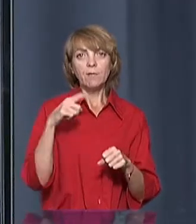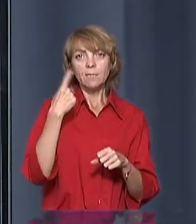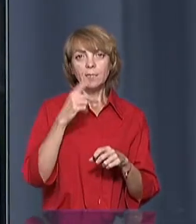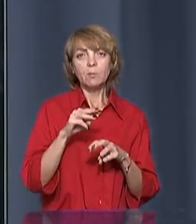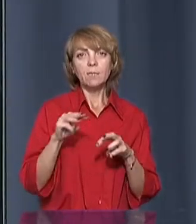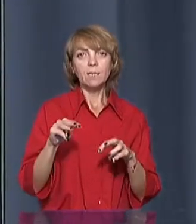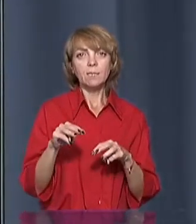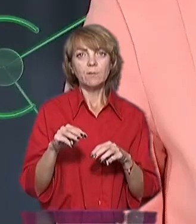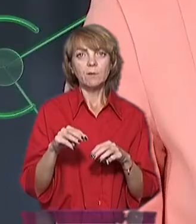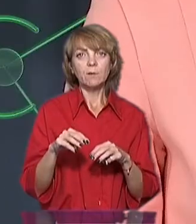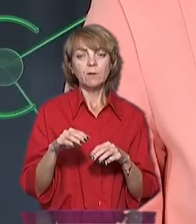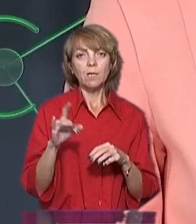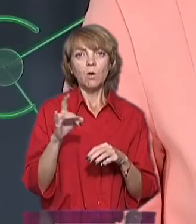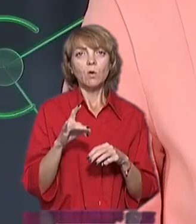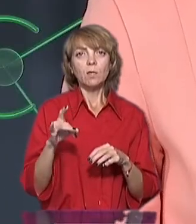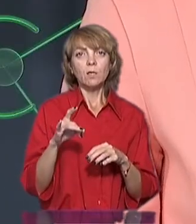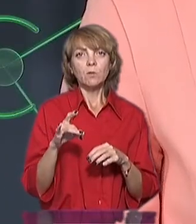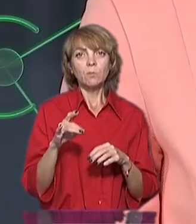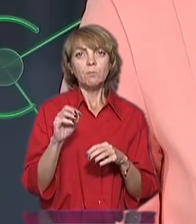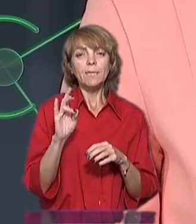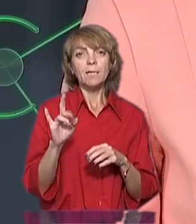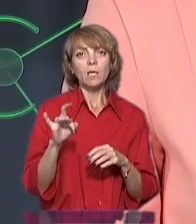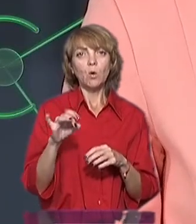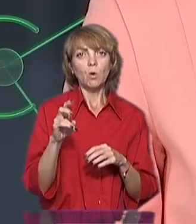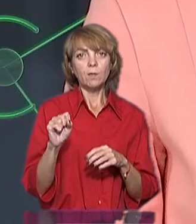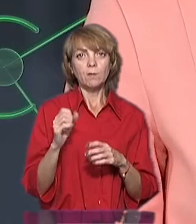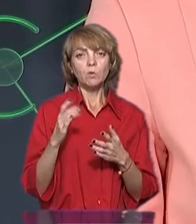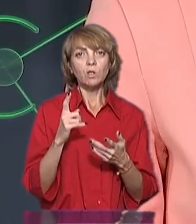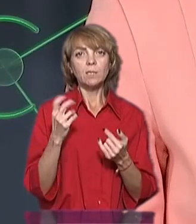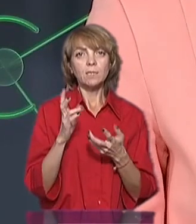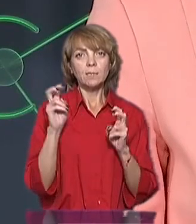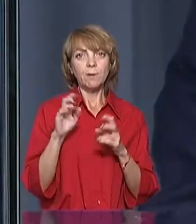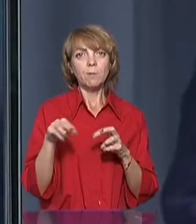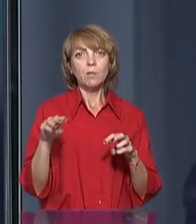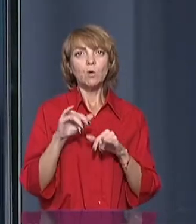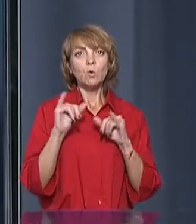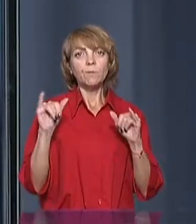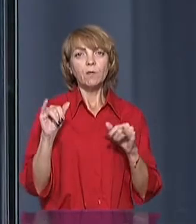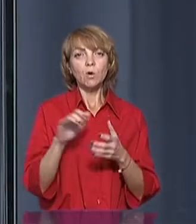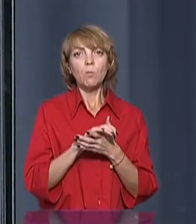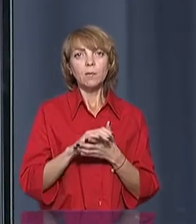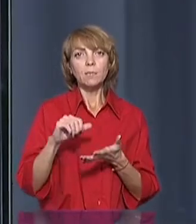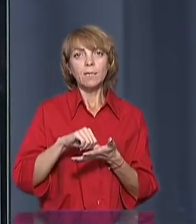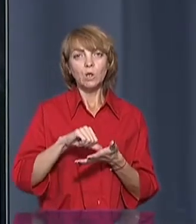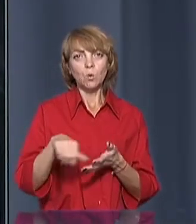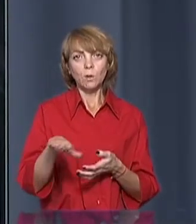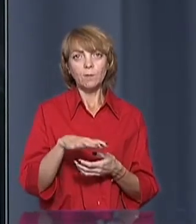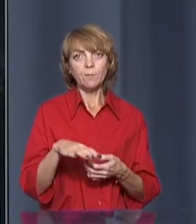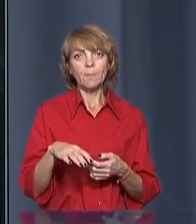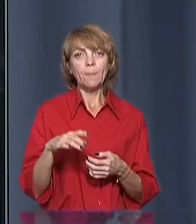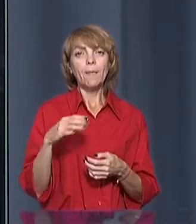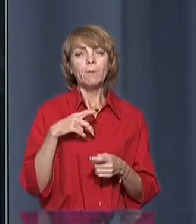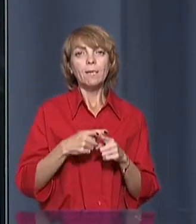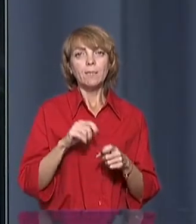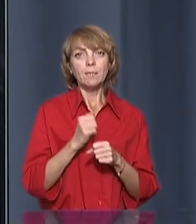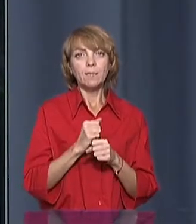Минрегіону, яке зараз називається Міністерство розвитку громад та території. І ми